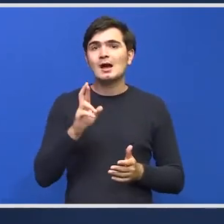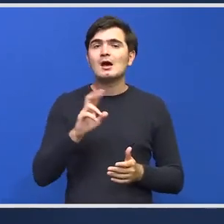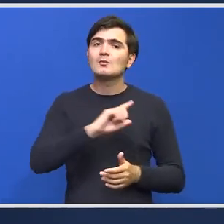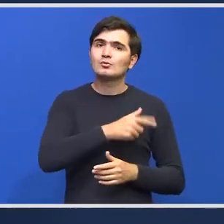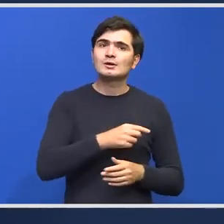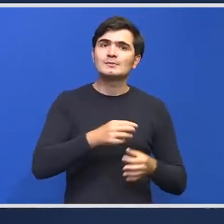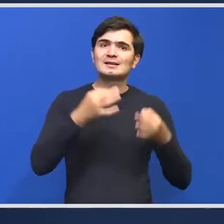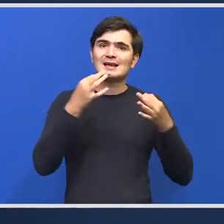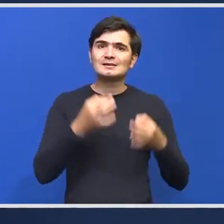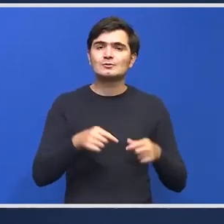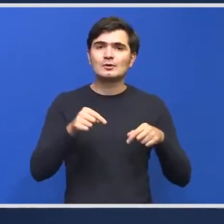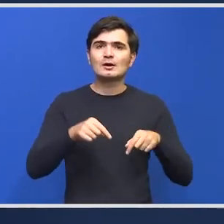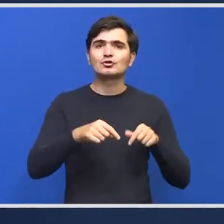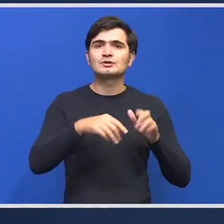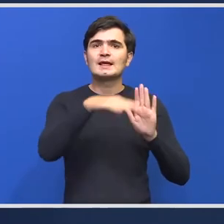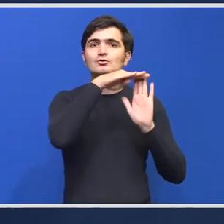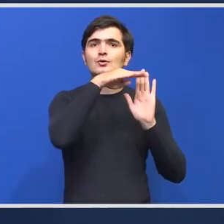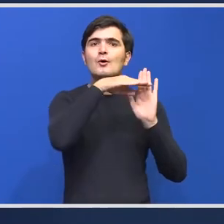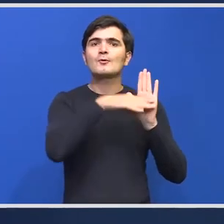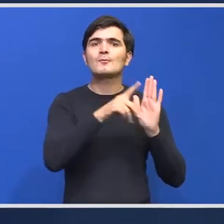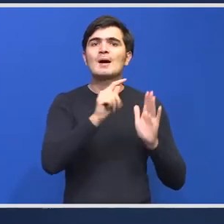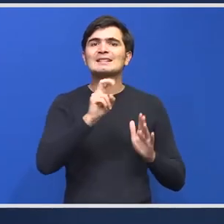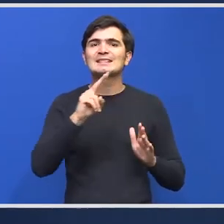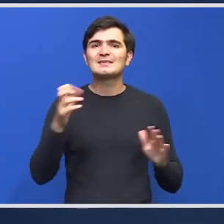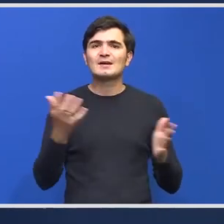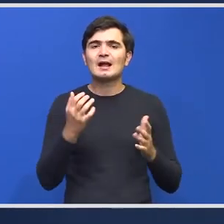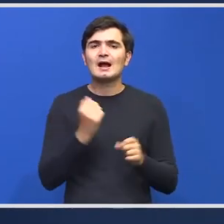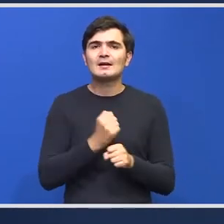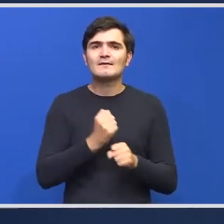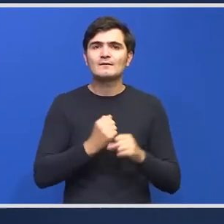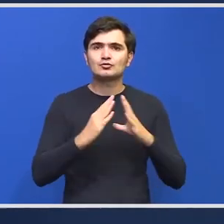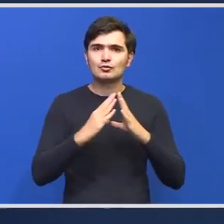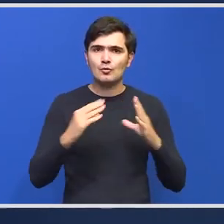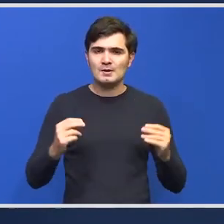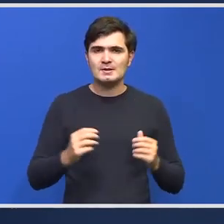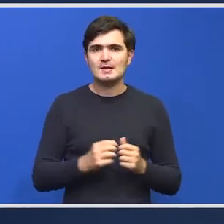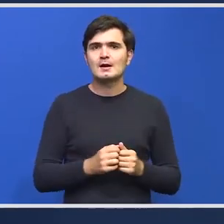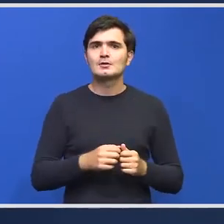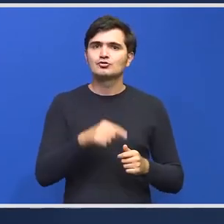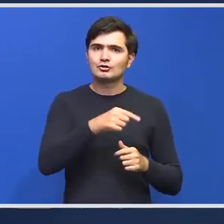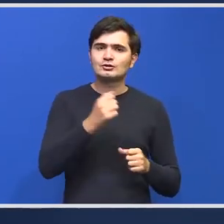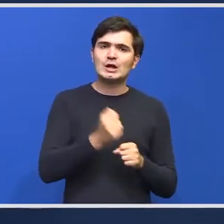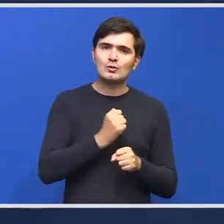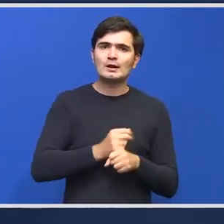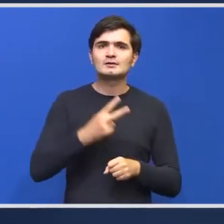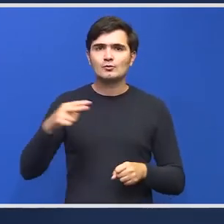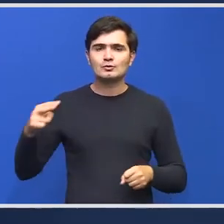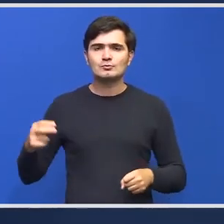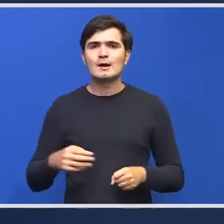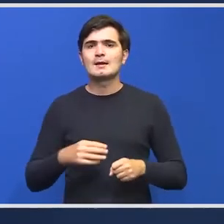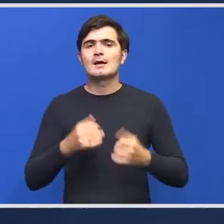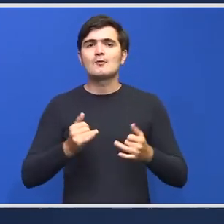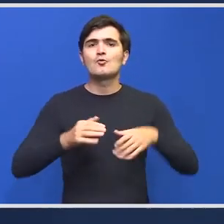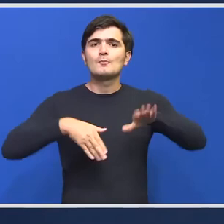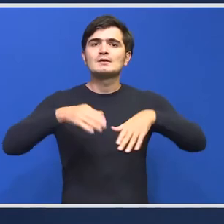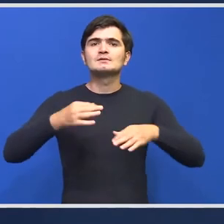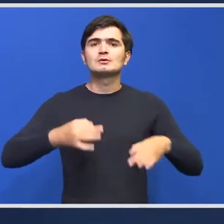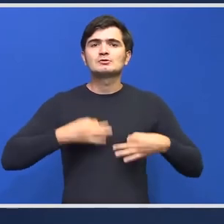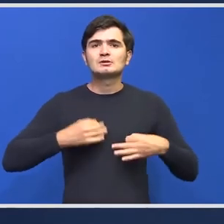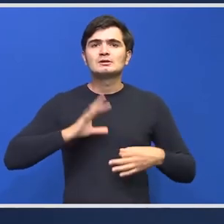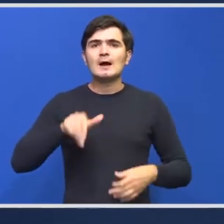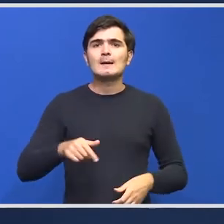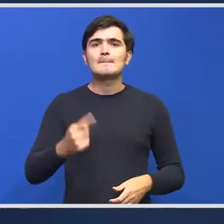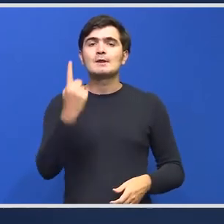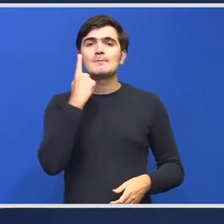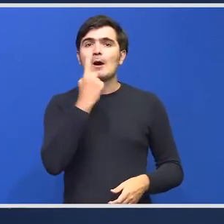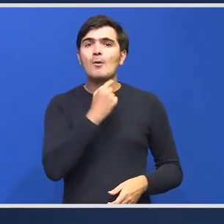acum România le are la care se lucrează în continuare Ministerul Sănătății are pentru prima dată în istoria României o